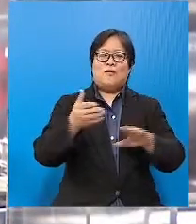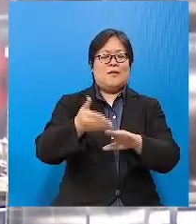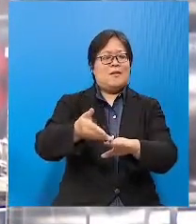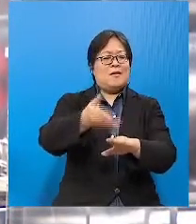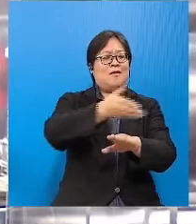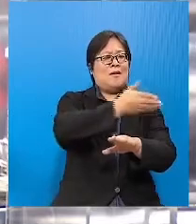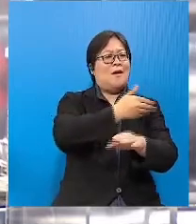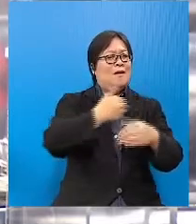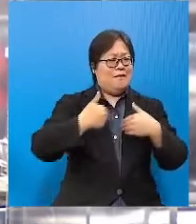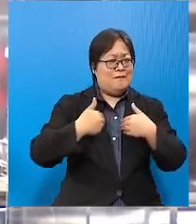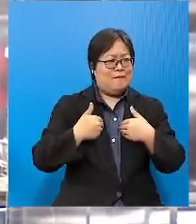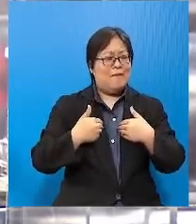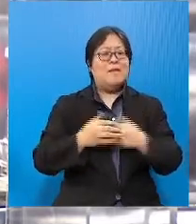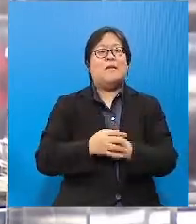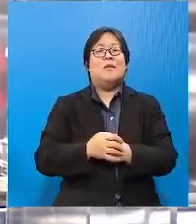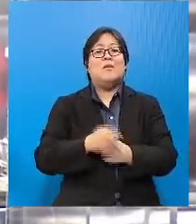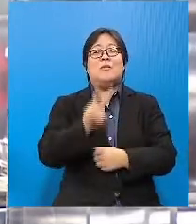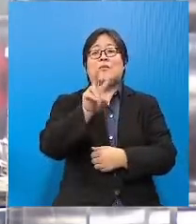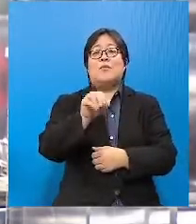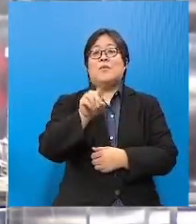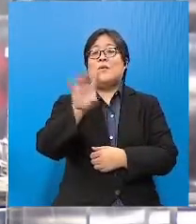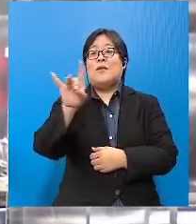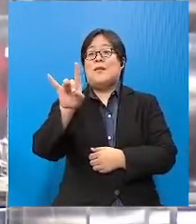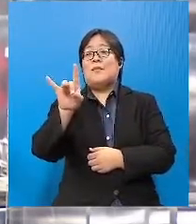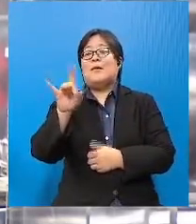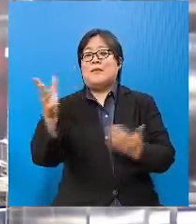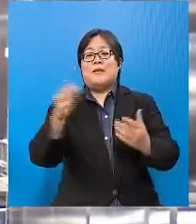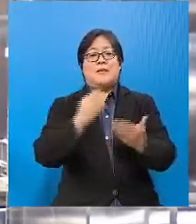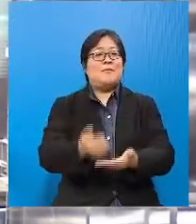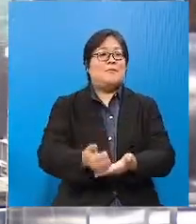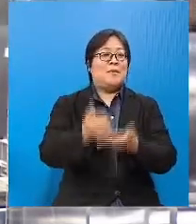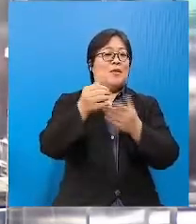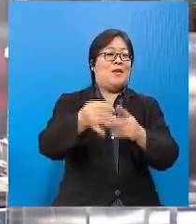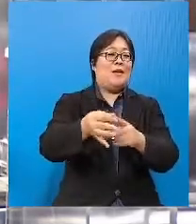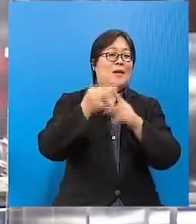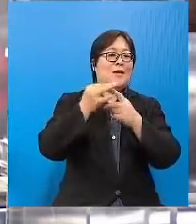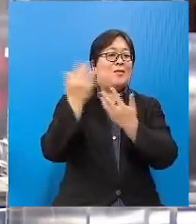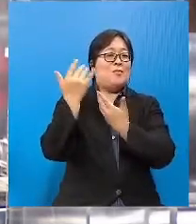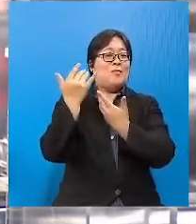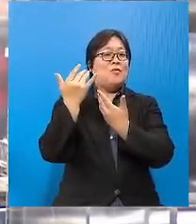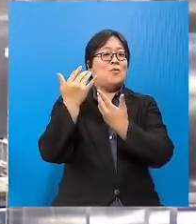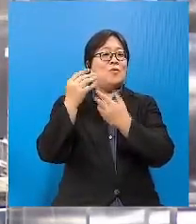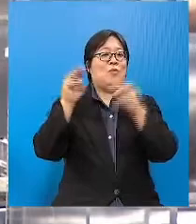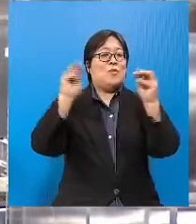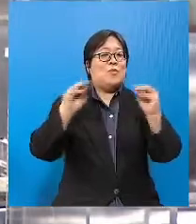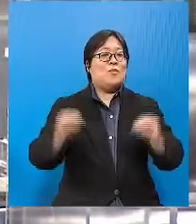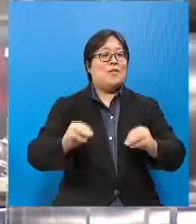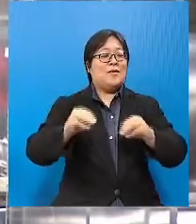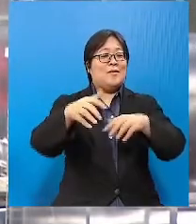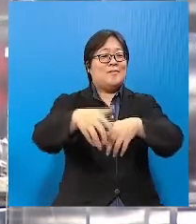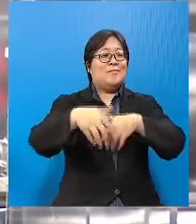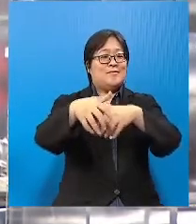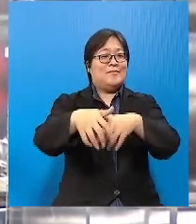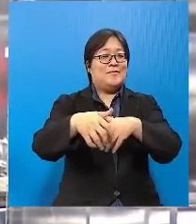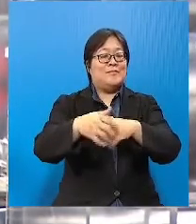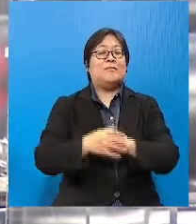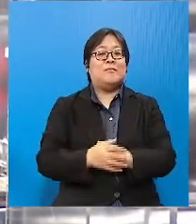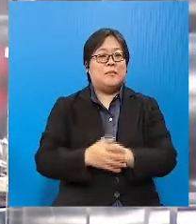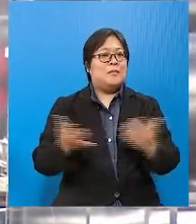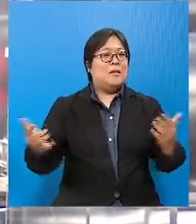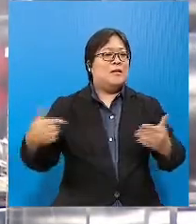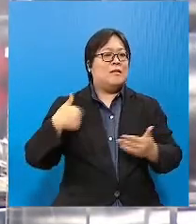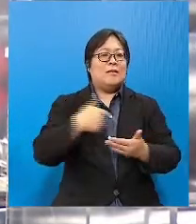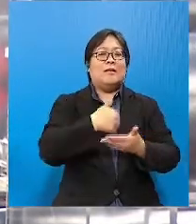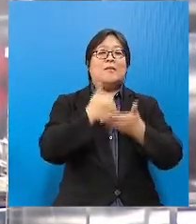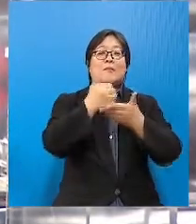sebelum ini, iaitu 2018 bantuan khas menunggu musim menuai iaitu kita membantu